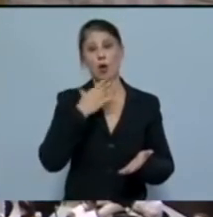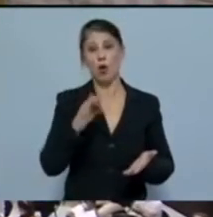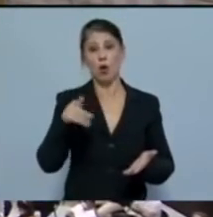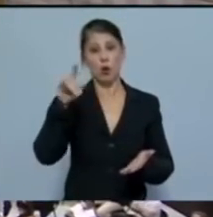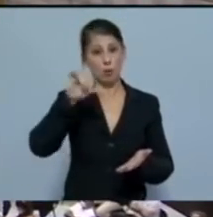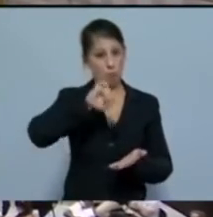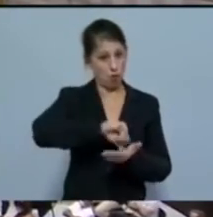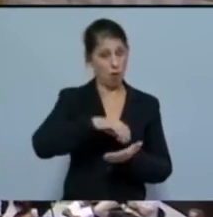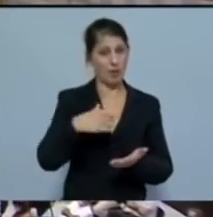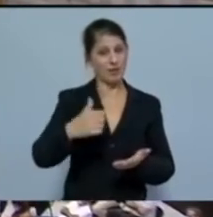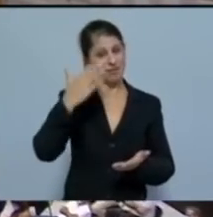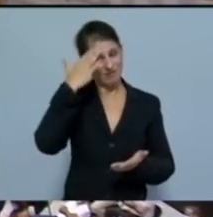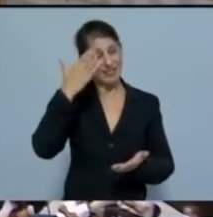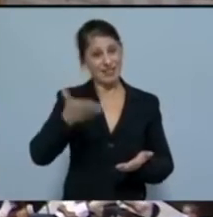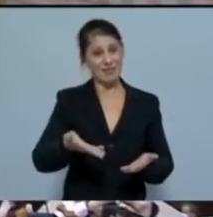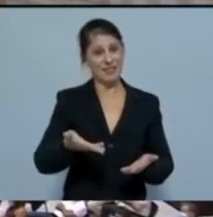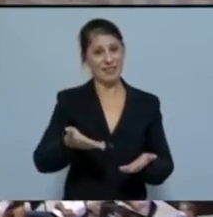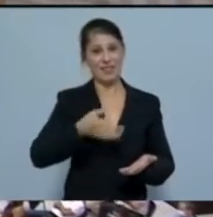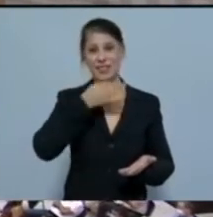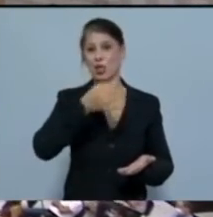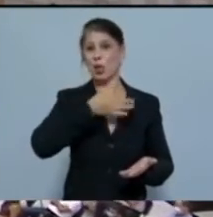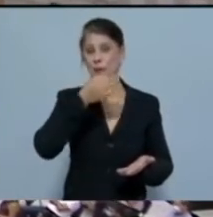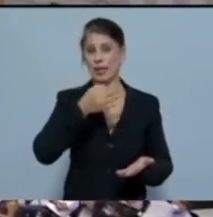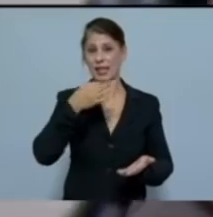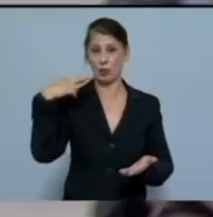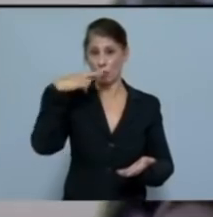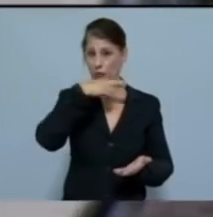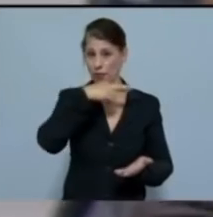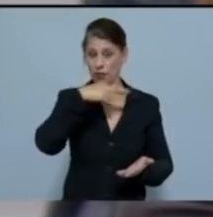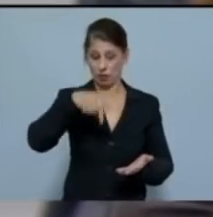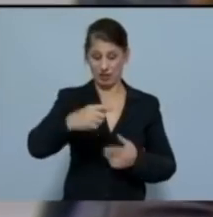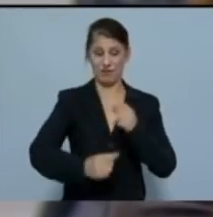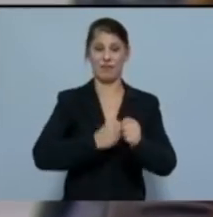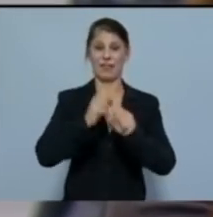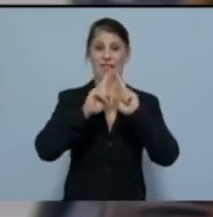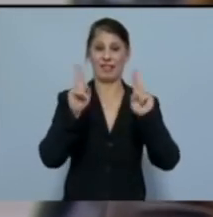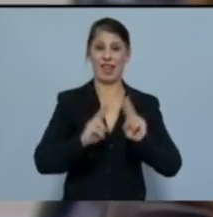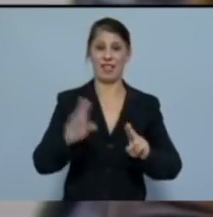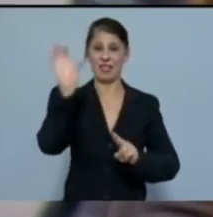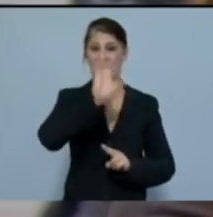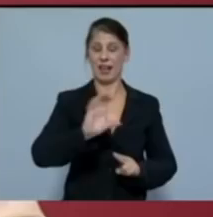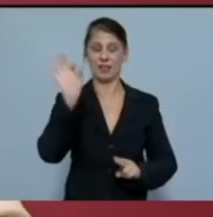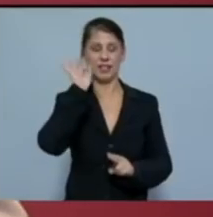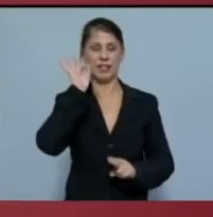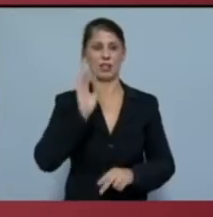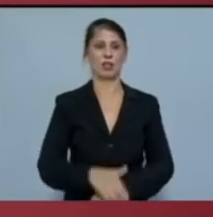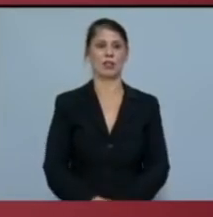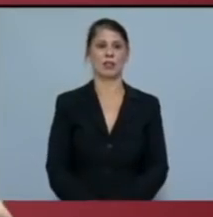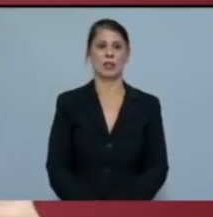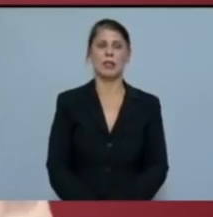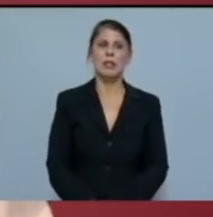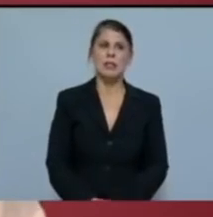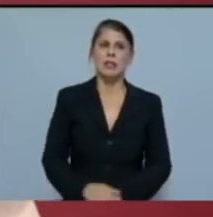είχε και την τιμητική της στην ομιλία του Πρωθυπουργού στη φετινή Διεθνή Έκθεση Θεσσαλονίκης. Δεν είναι